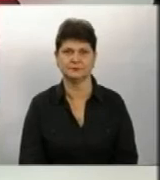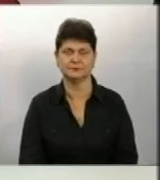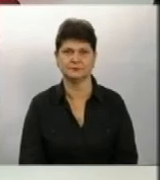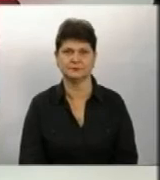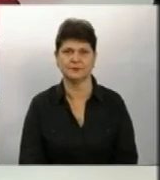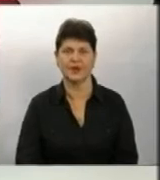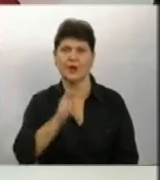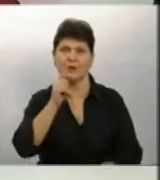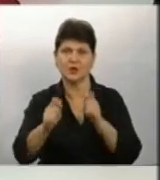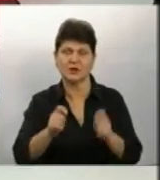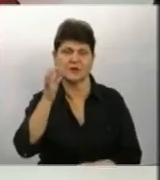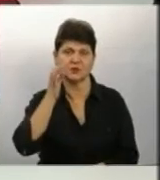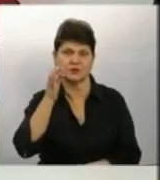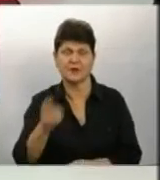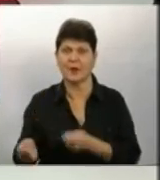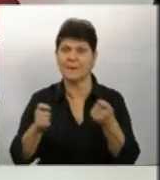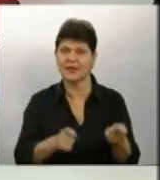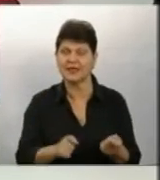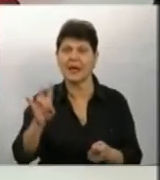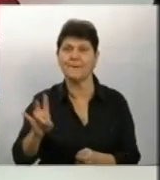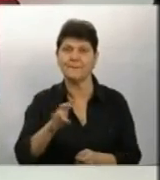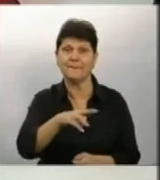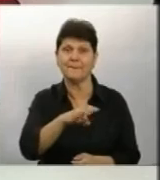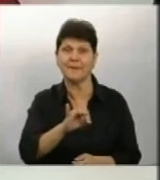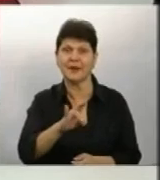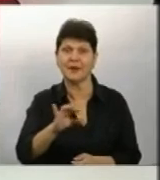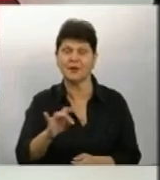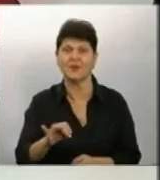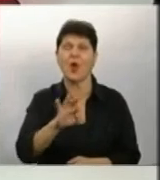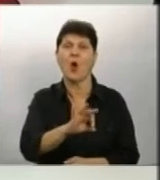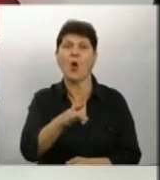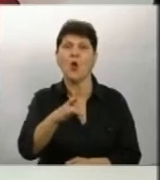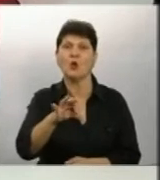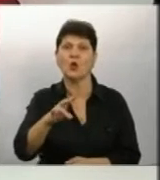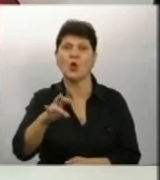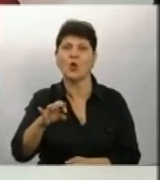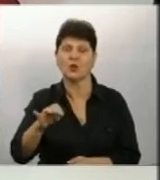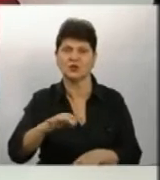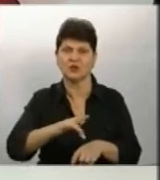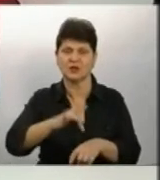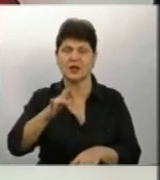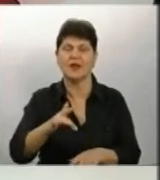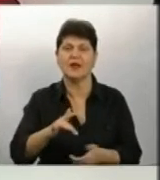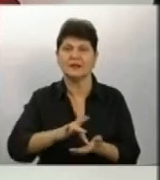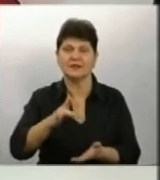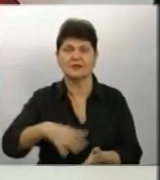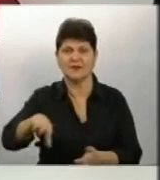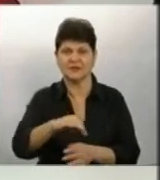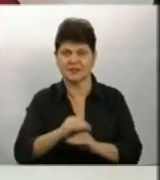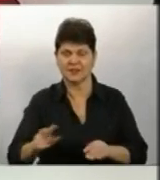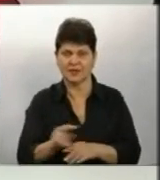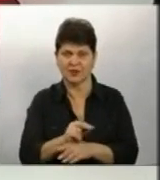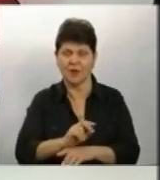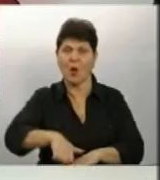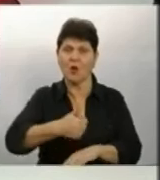Петерунки та солодощі приніс Святий Миколай пацієнтам Вінницького онкологічного центру Тут лікуються діти зі всієї області За словами